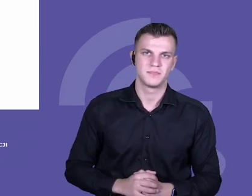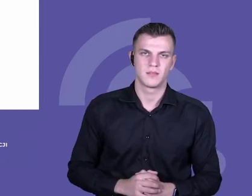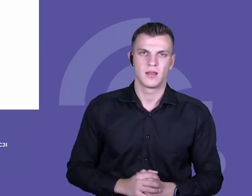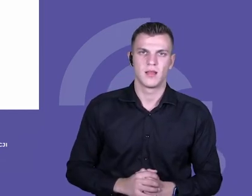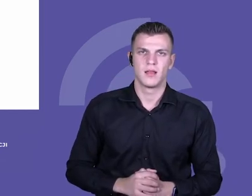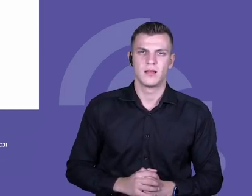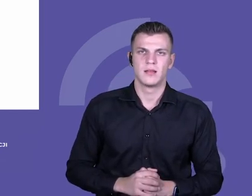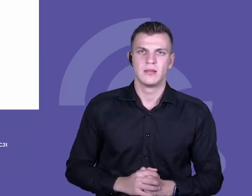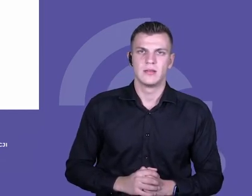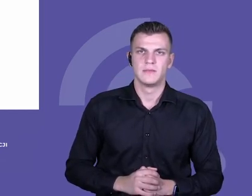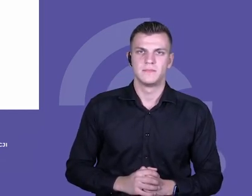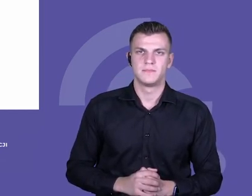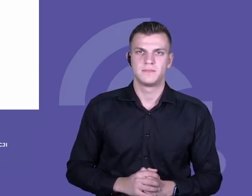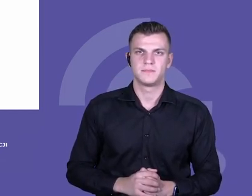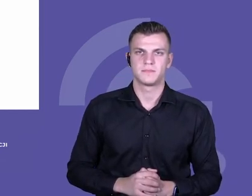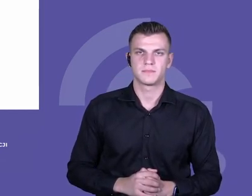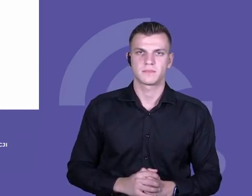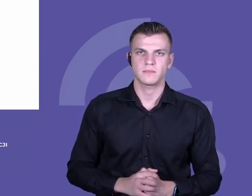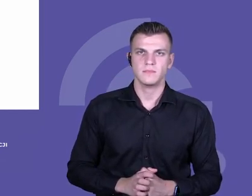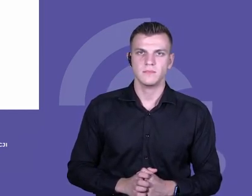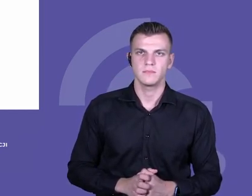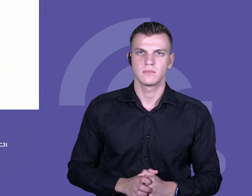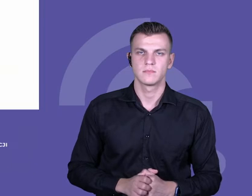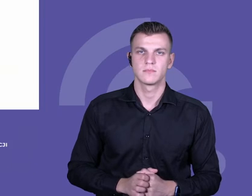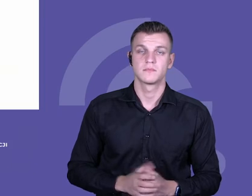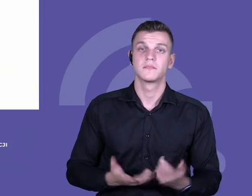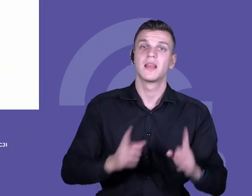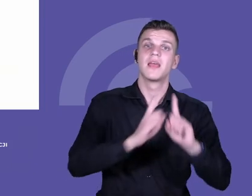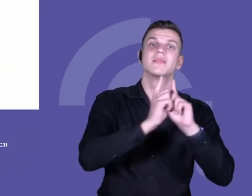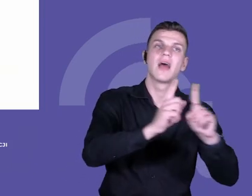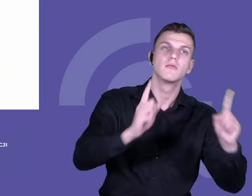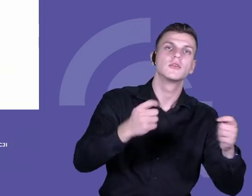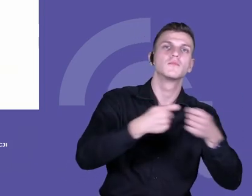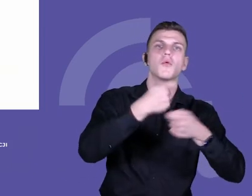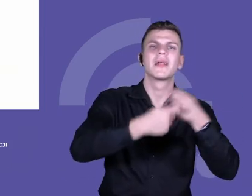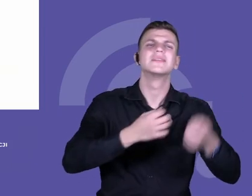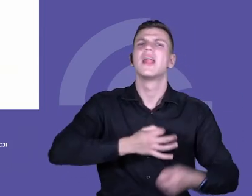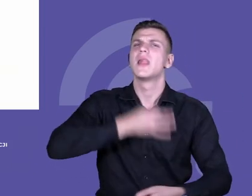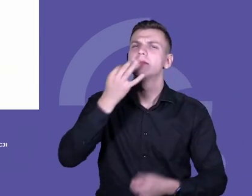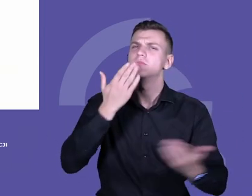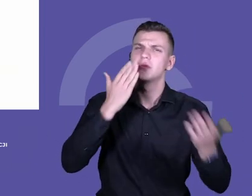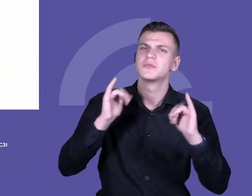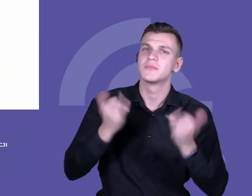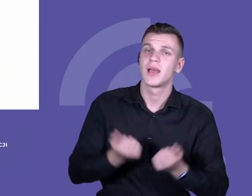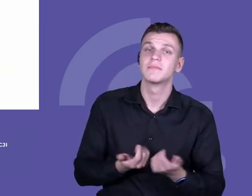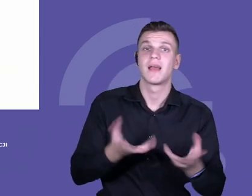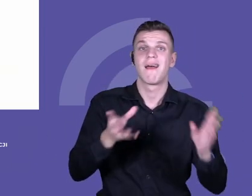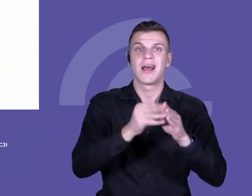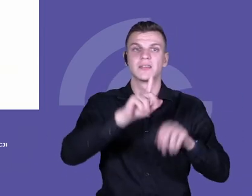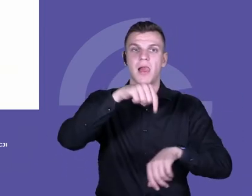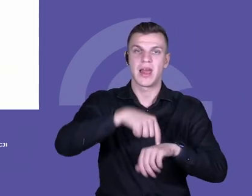Najbardziej skuteczne formy współpracy pomiędzy nauczycielami to jest planowanie lekcji